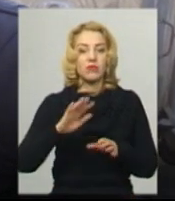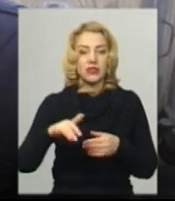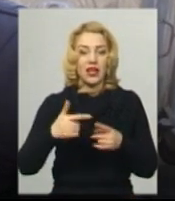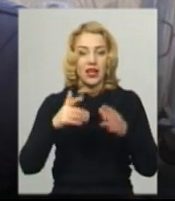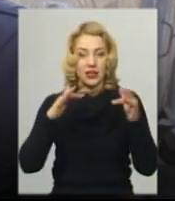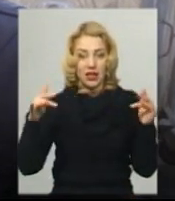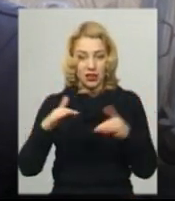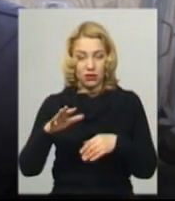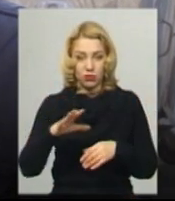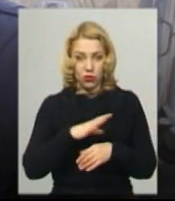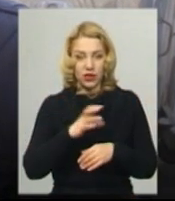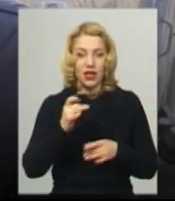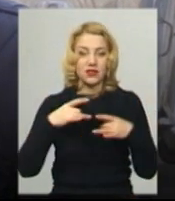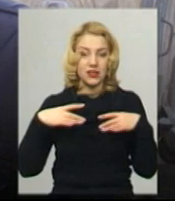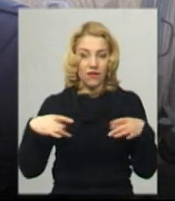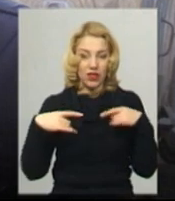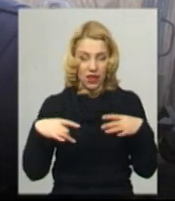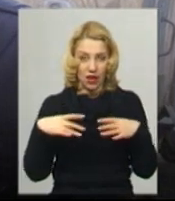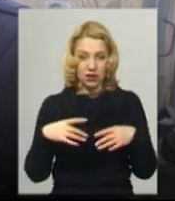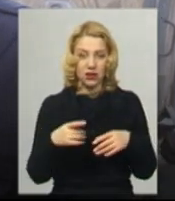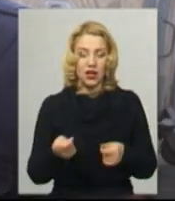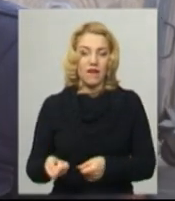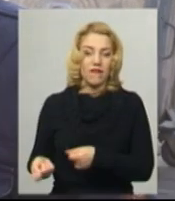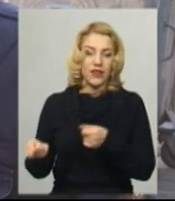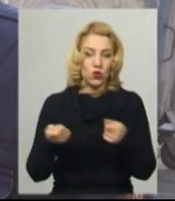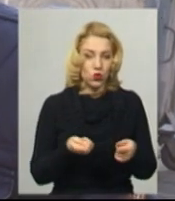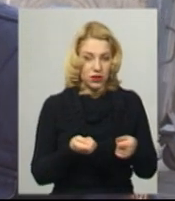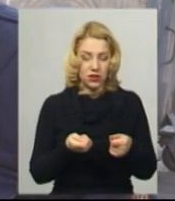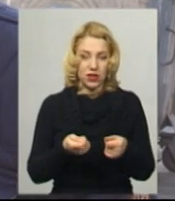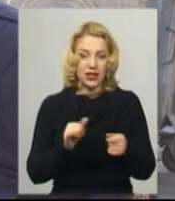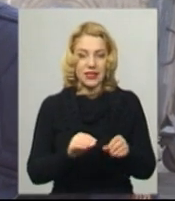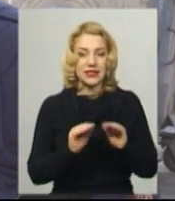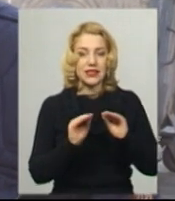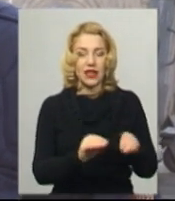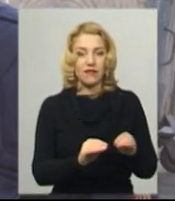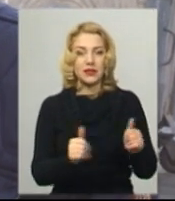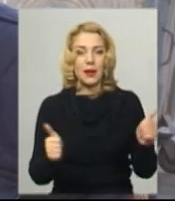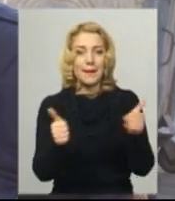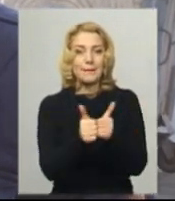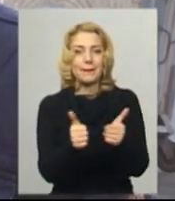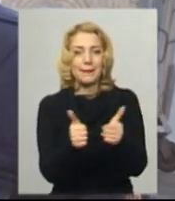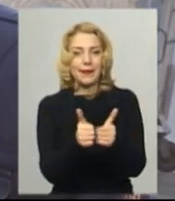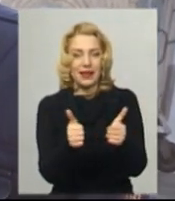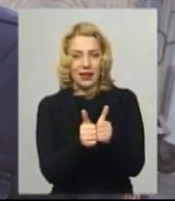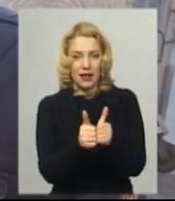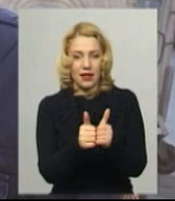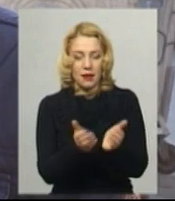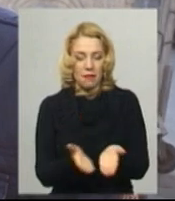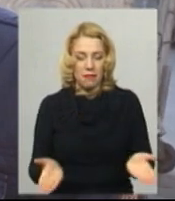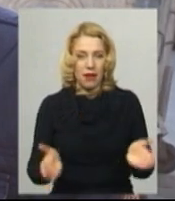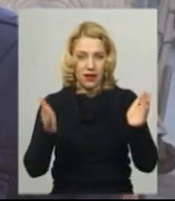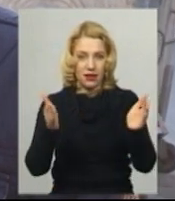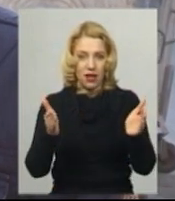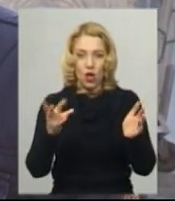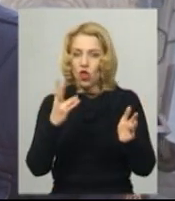на новорічних гріздяних святах, виносили і встановлювали, ставили їх біля самих сміттєвих баків. В жодному